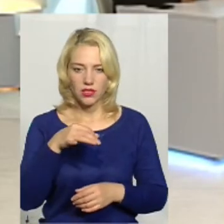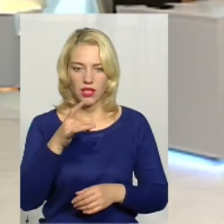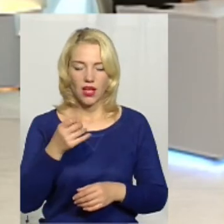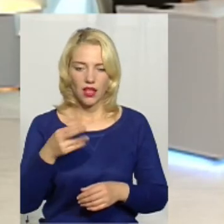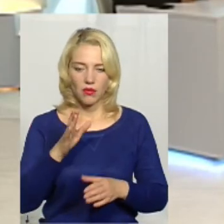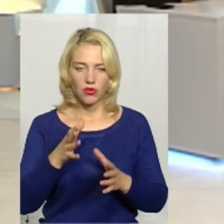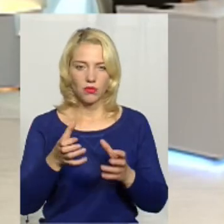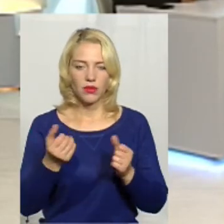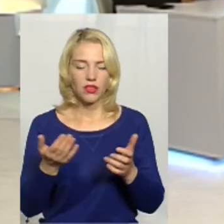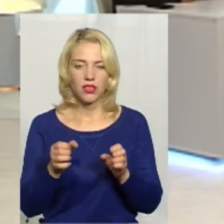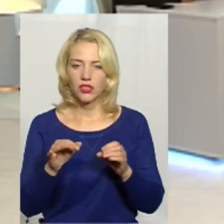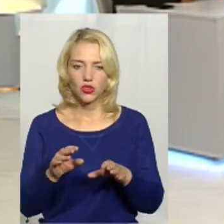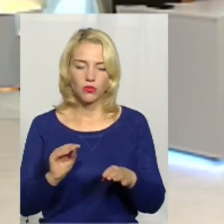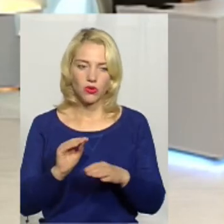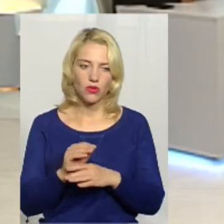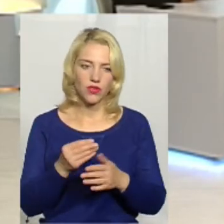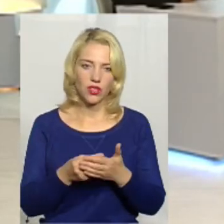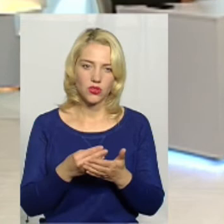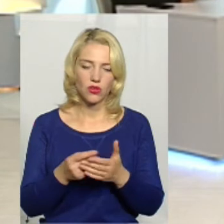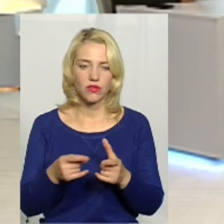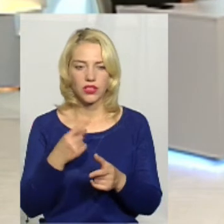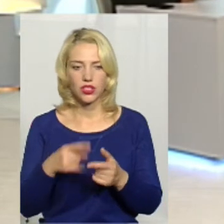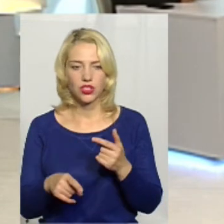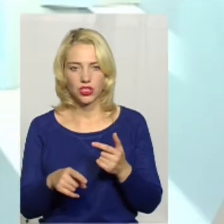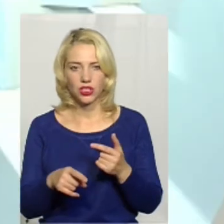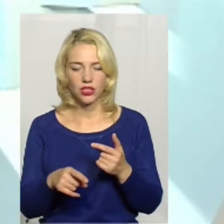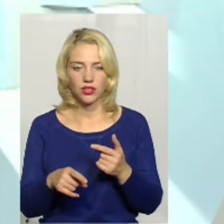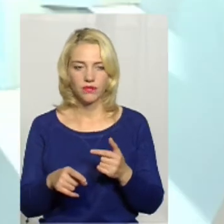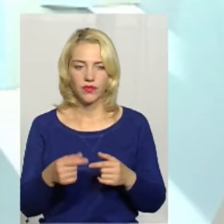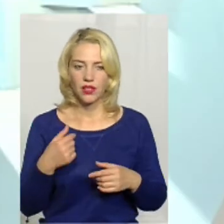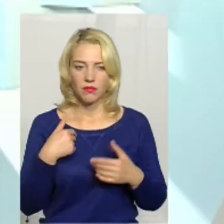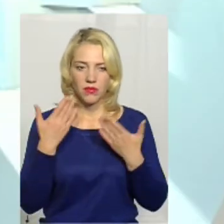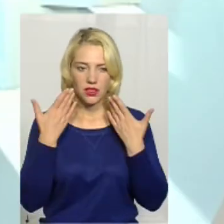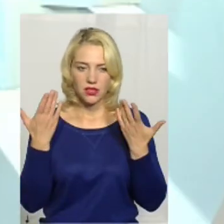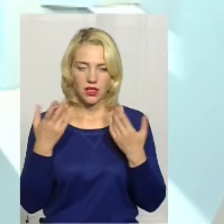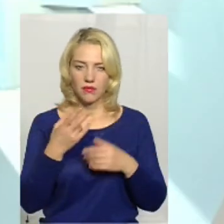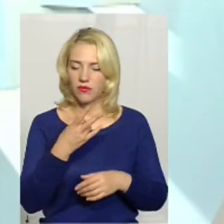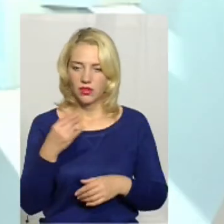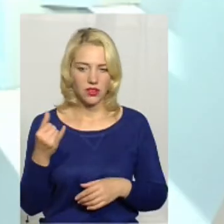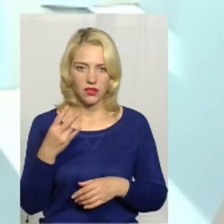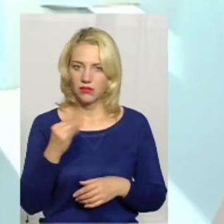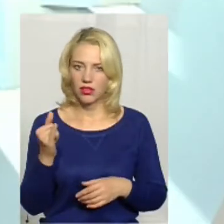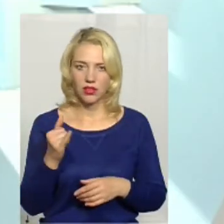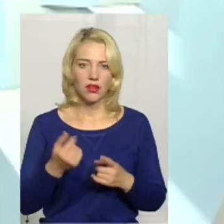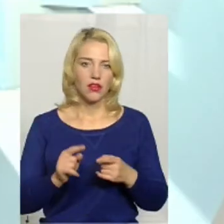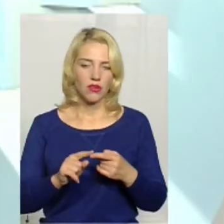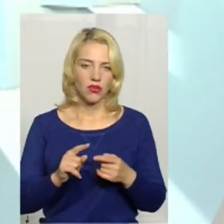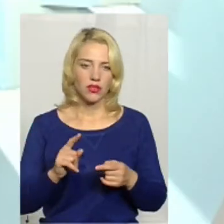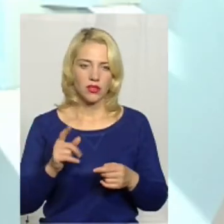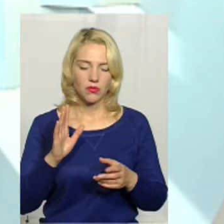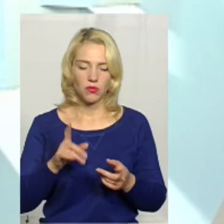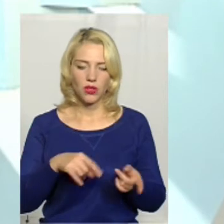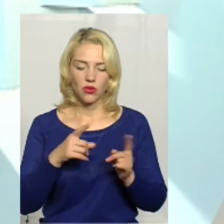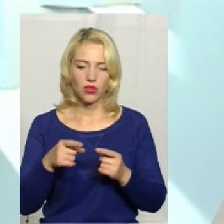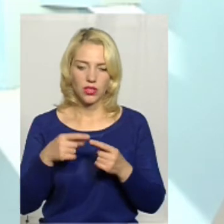буде приймати якесь рішення, щоб дофінансовувати? Ми не знаємо. Ні. Ні, тому що ми переходимо з усім на друге.